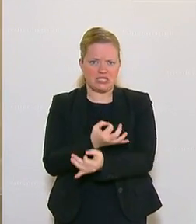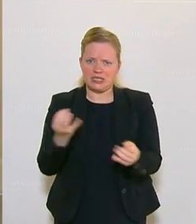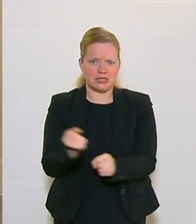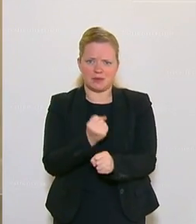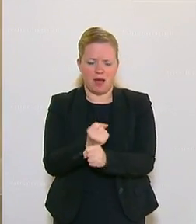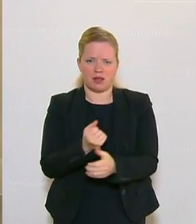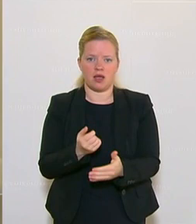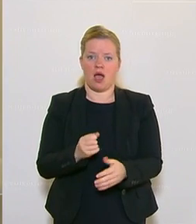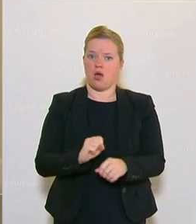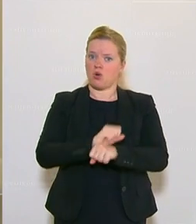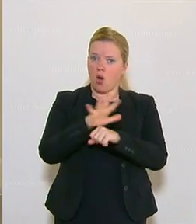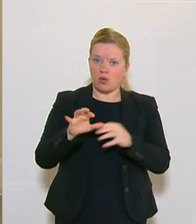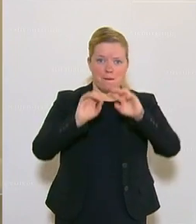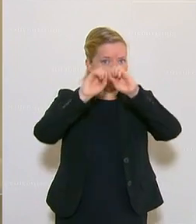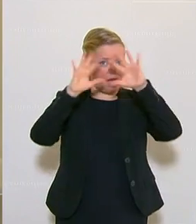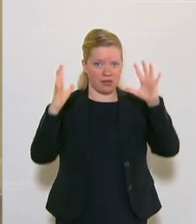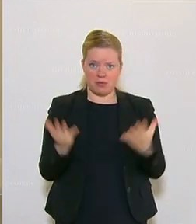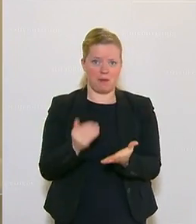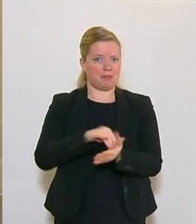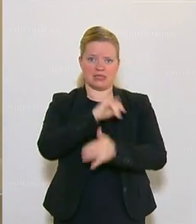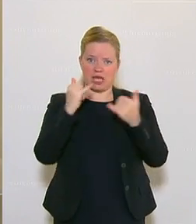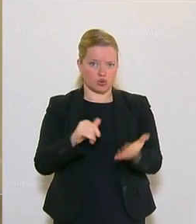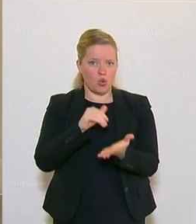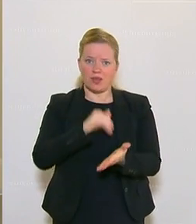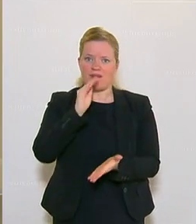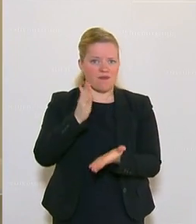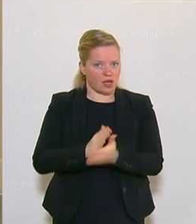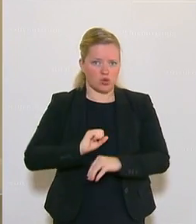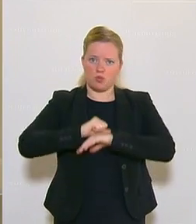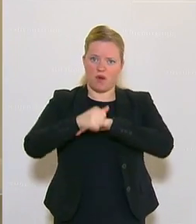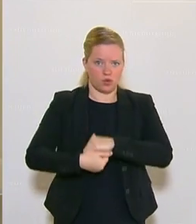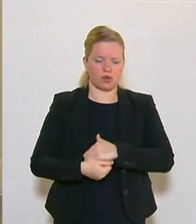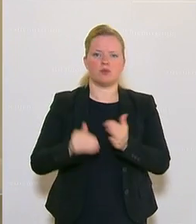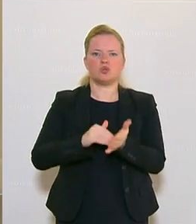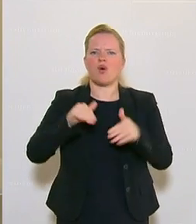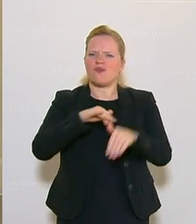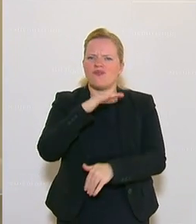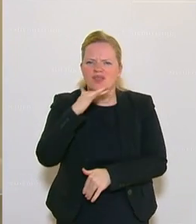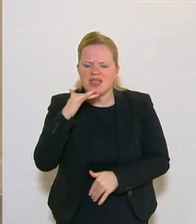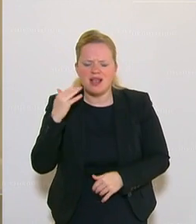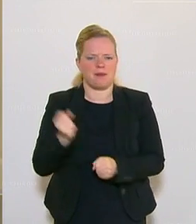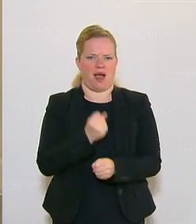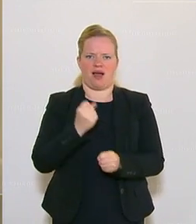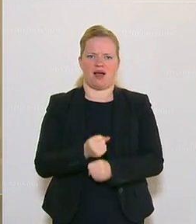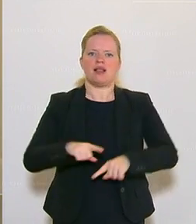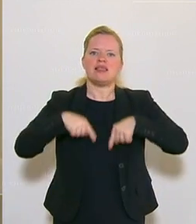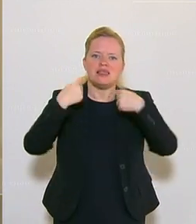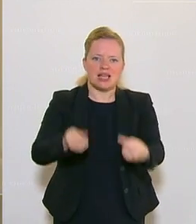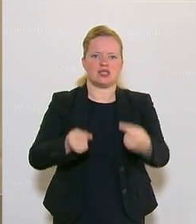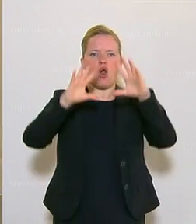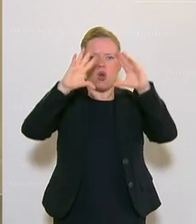-Pandemie ist noch lang nicht überstanden. Das wissen wir alle. Und da gilt es viel zu tun, gemeinsam um einen weiteren Lockdown zu verhindern.